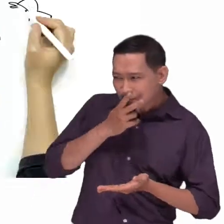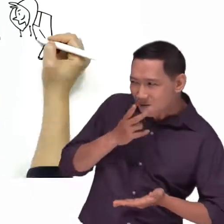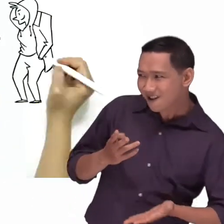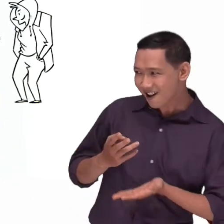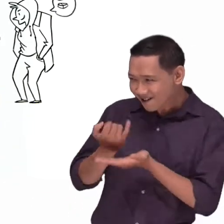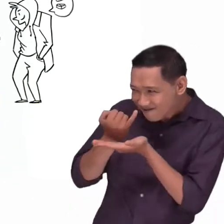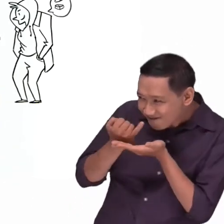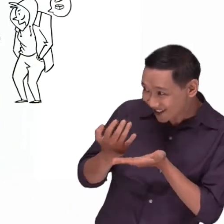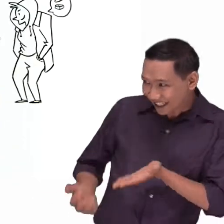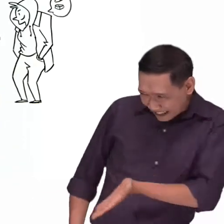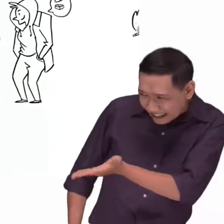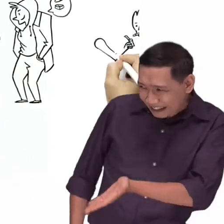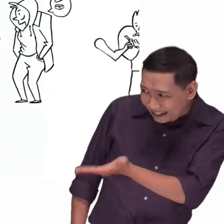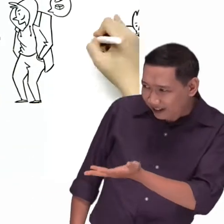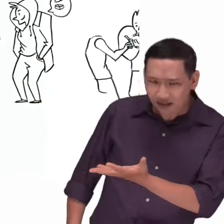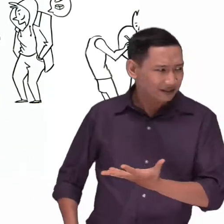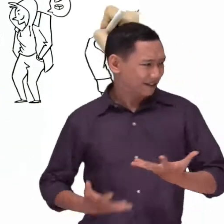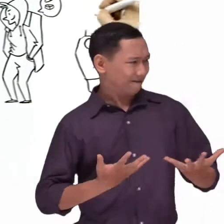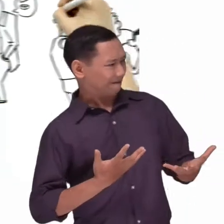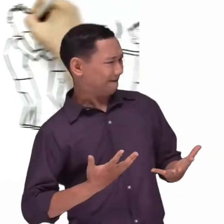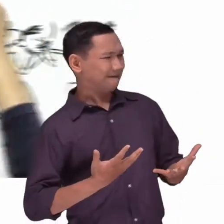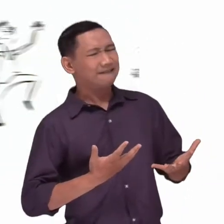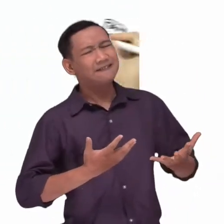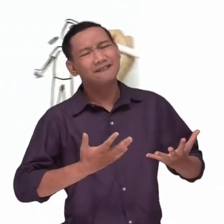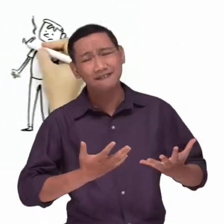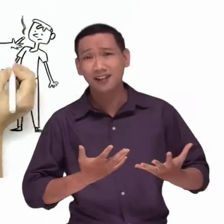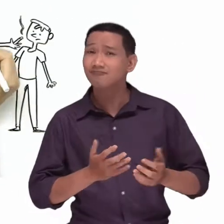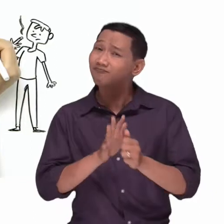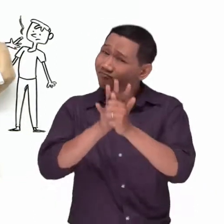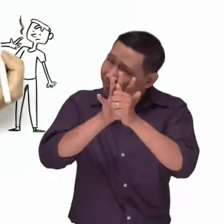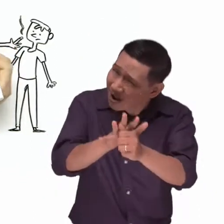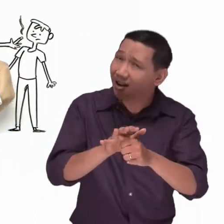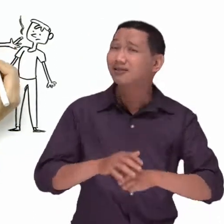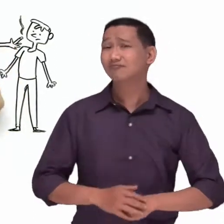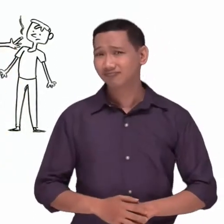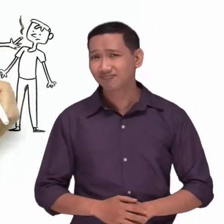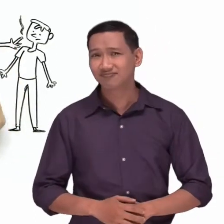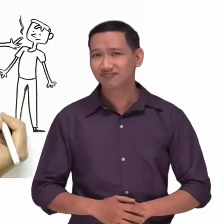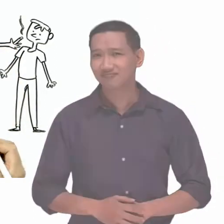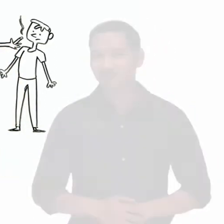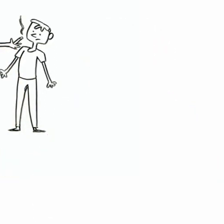những video hấp